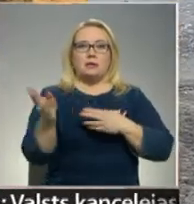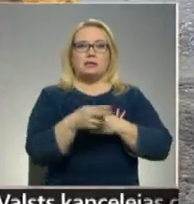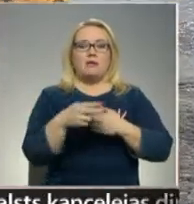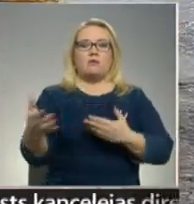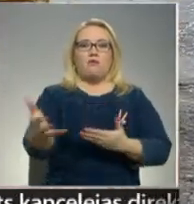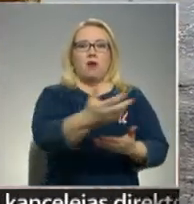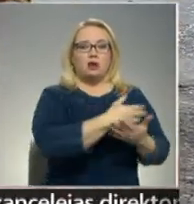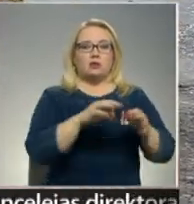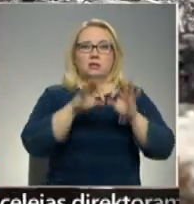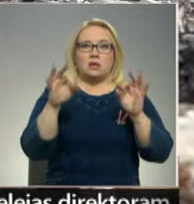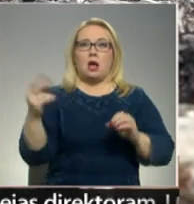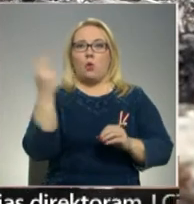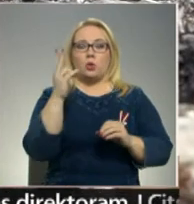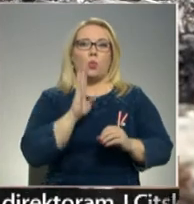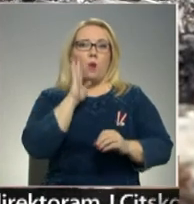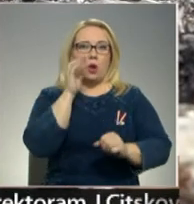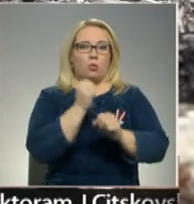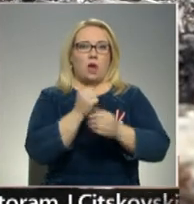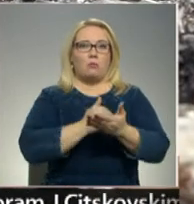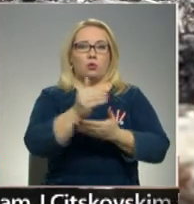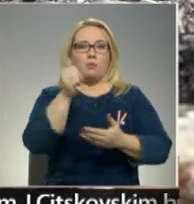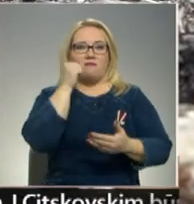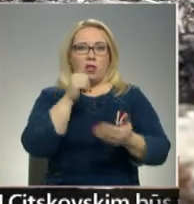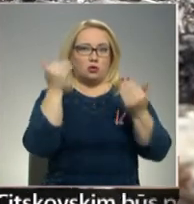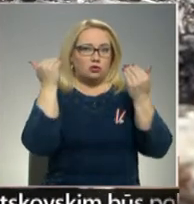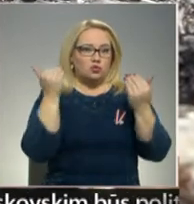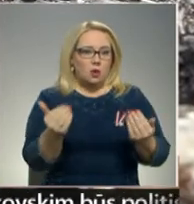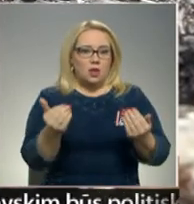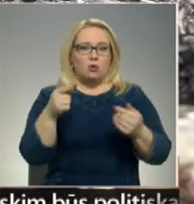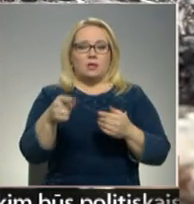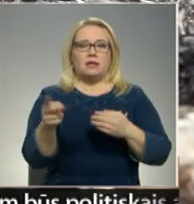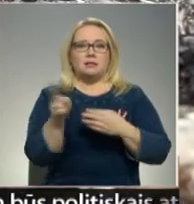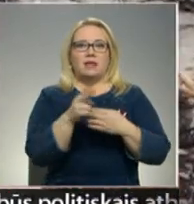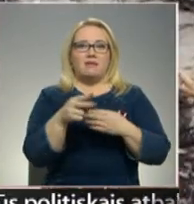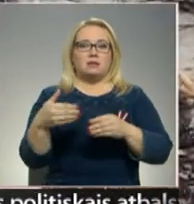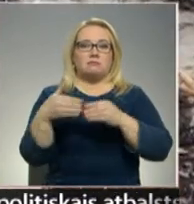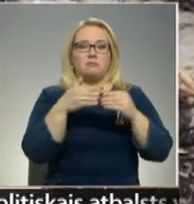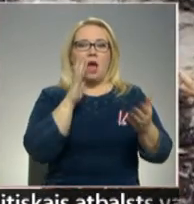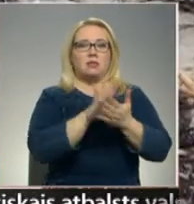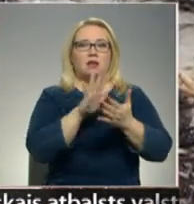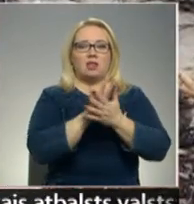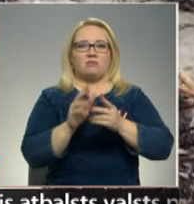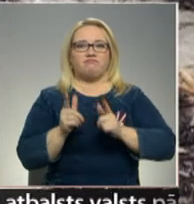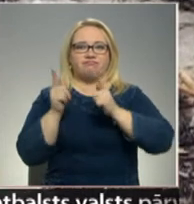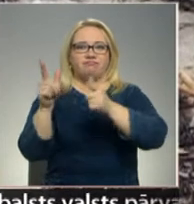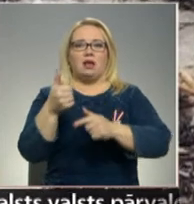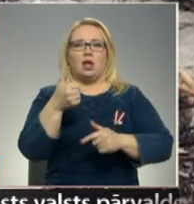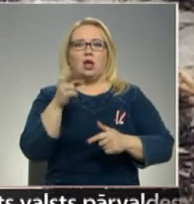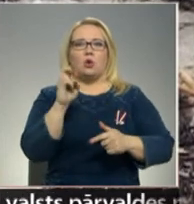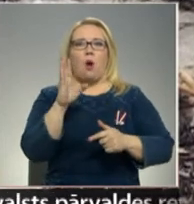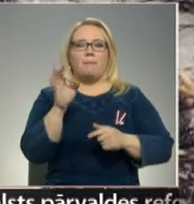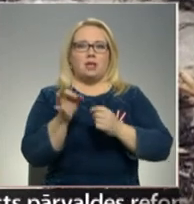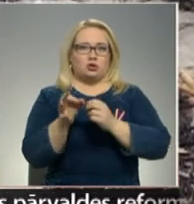šeit uzsāk otru dienas rītā un darbi turpinājās vēl šodien visas beigtās zivis aizvedot uz atkartumu poligonu grobiņas novadā.